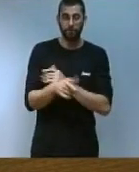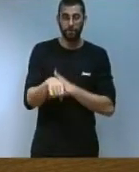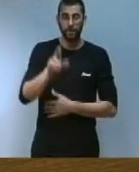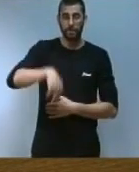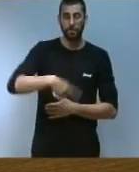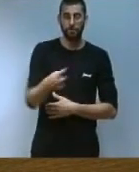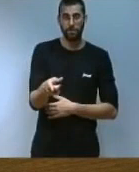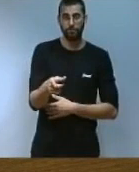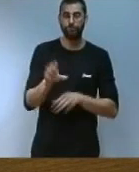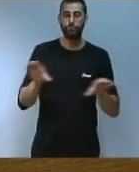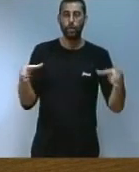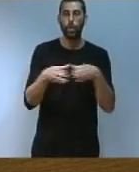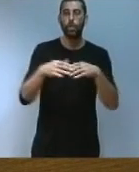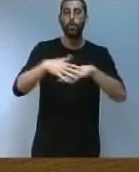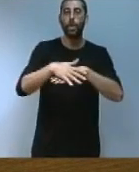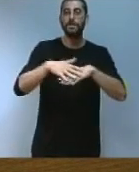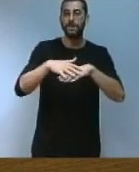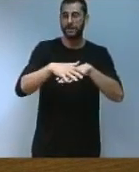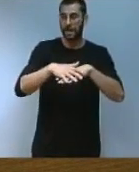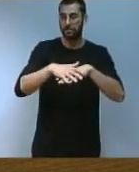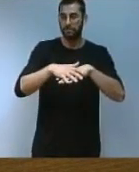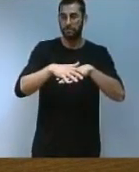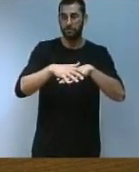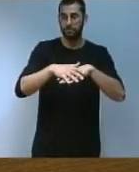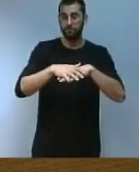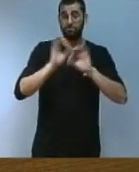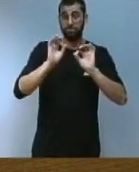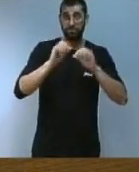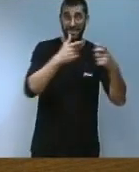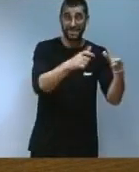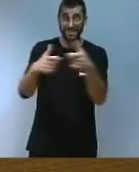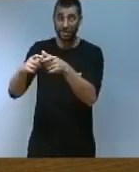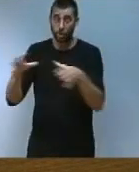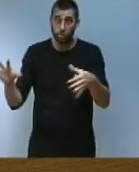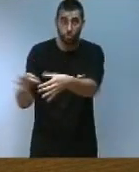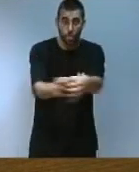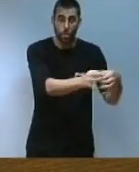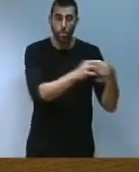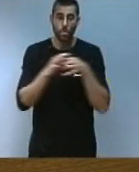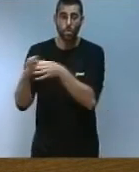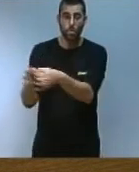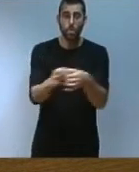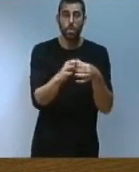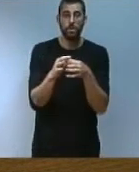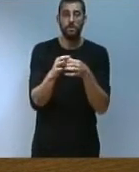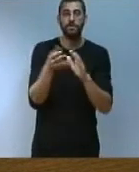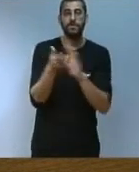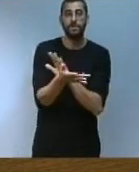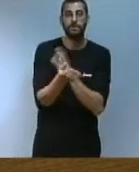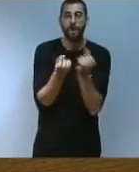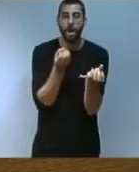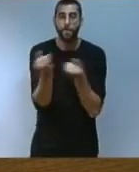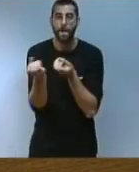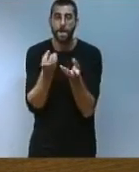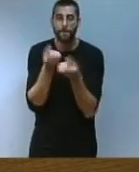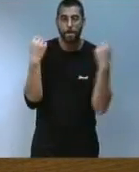clúster hub 4.0 per a la interconexió dels sectors i plataformes existents permetent així la circulació i l'intercanvi de